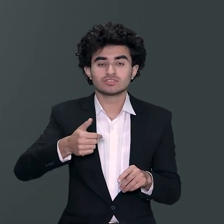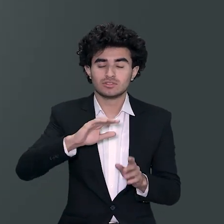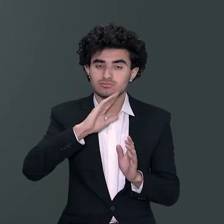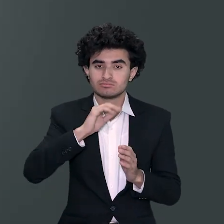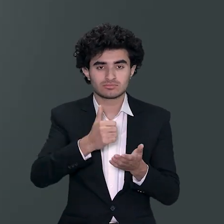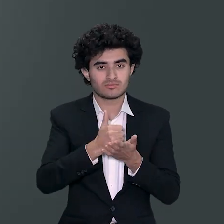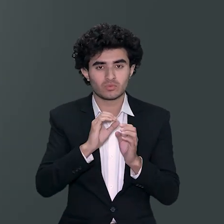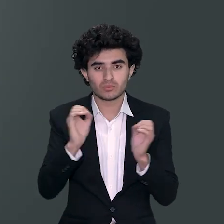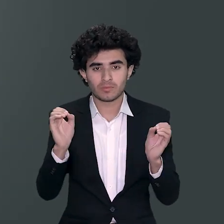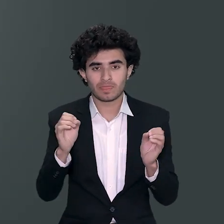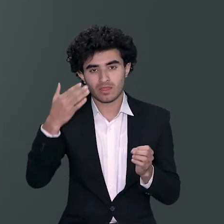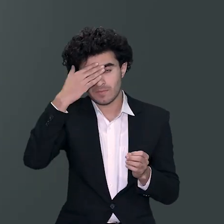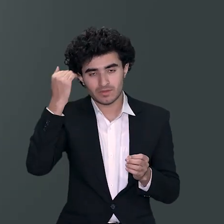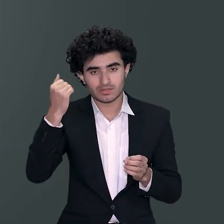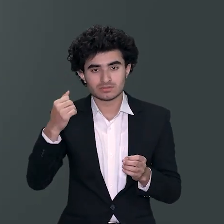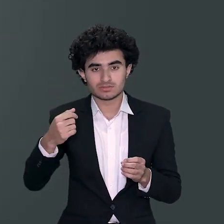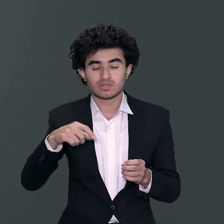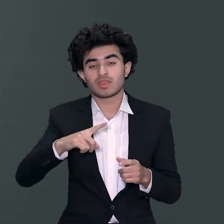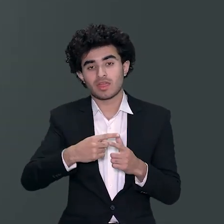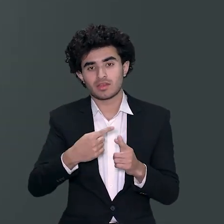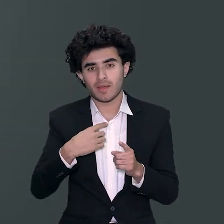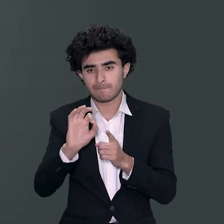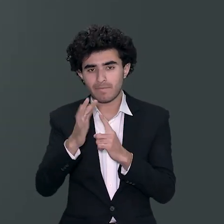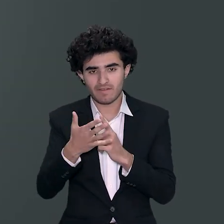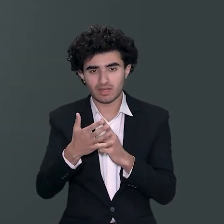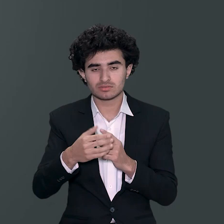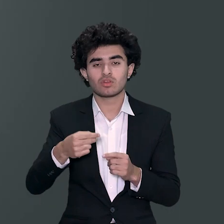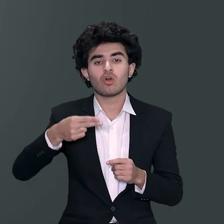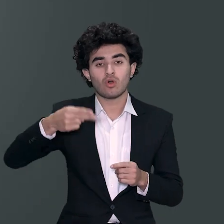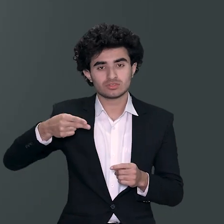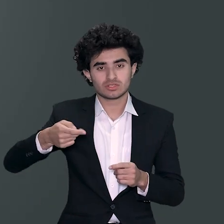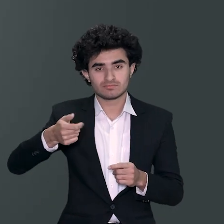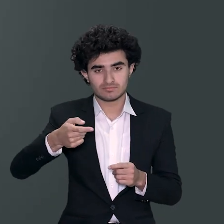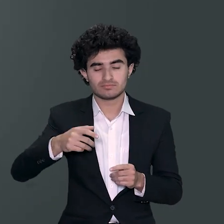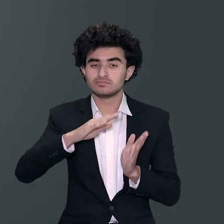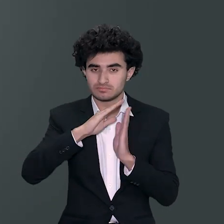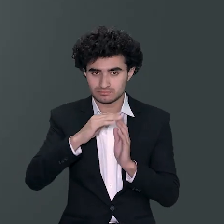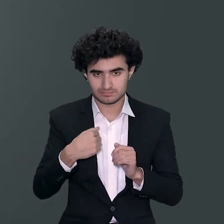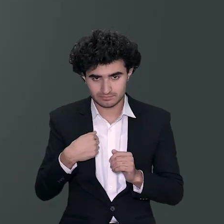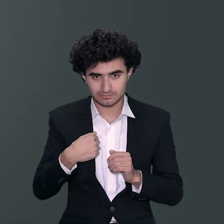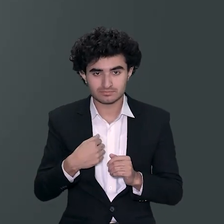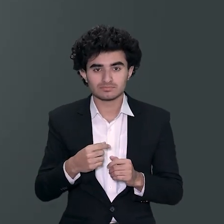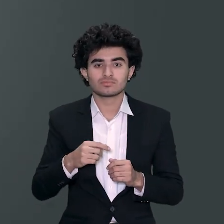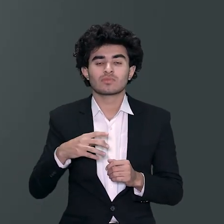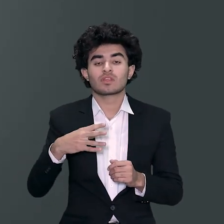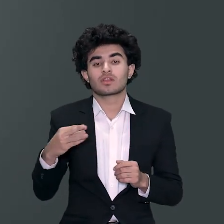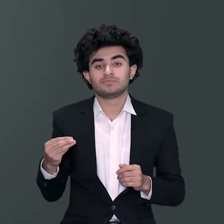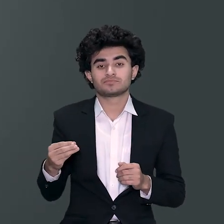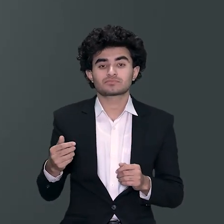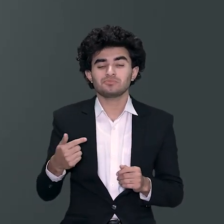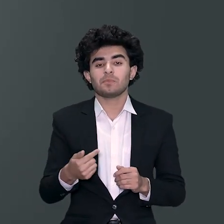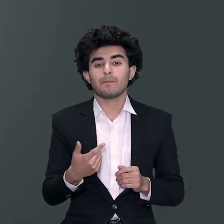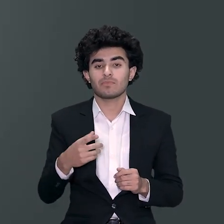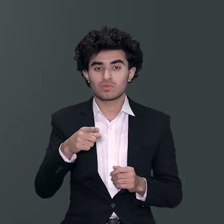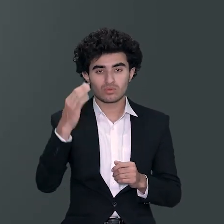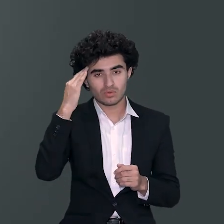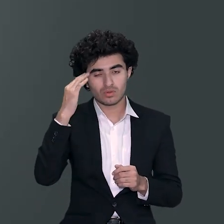مجھے اپنی جو ریزیڈنسی تھی وہ پرائیویٹ ہاؤسٹل میں رکھنی تھی اور کچھ کام ایسے ہوتے ہیں جو قسمت نے آپ کے لیے بنائے ہوتے ہیں